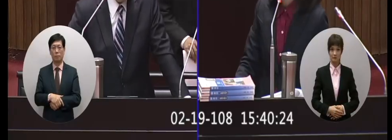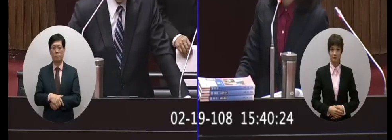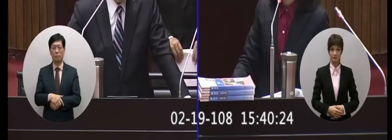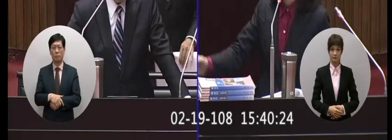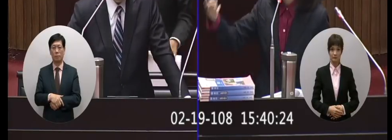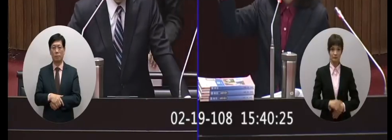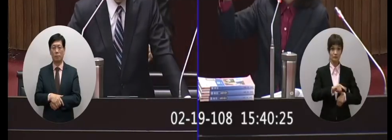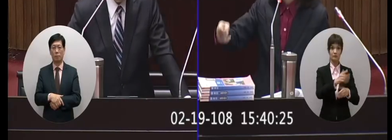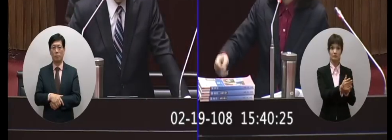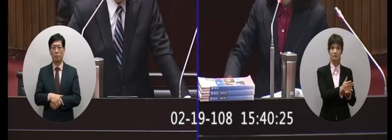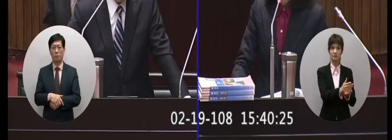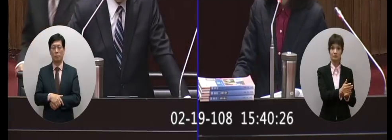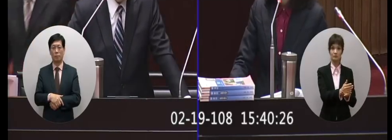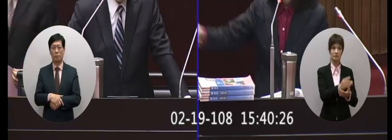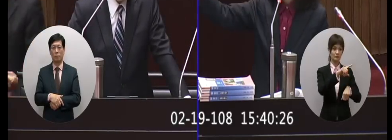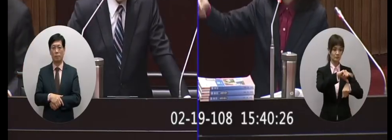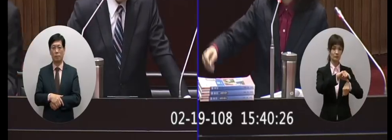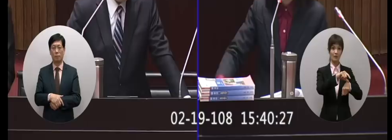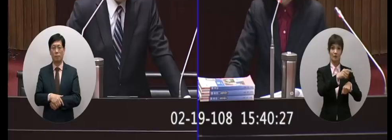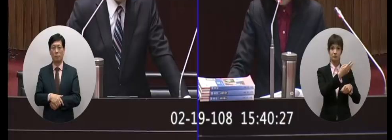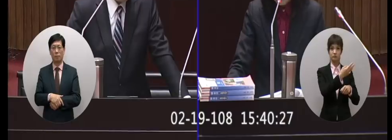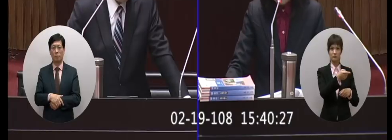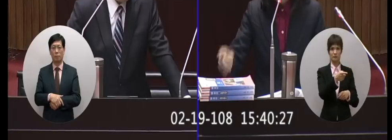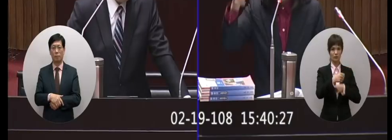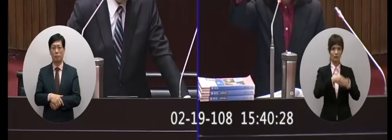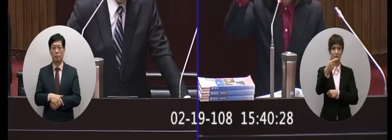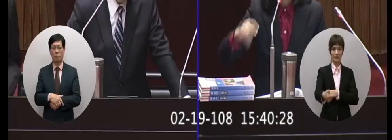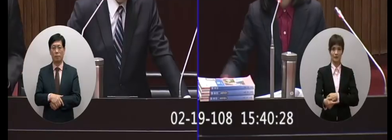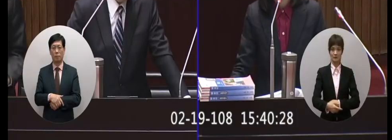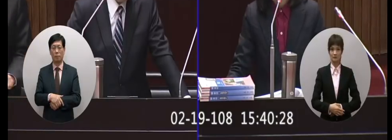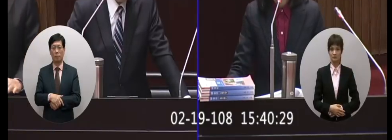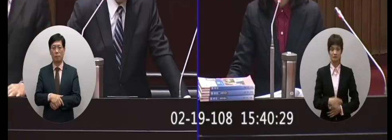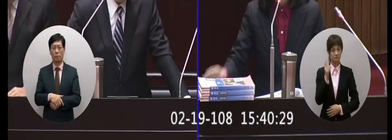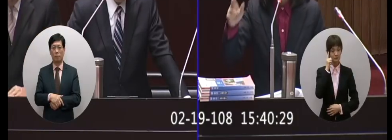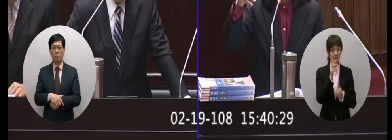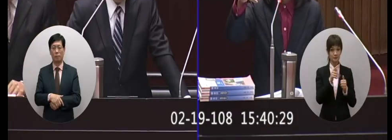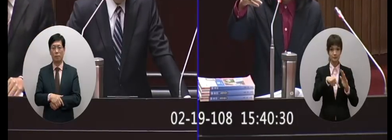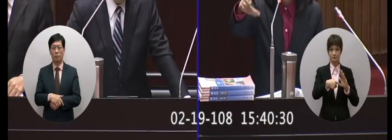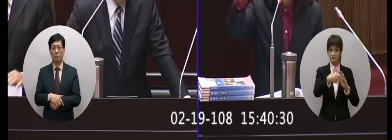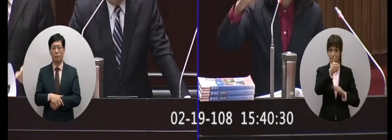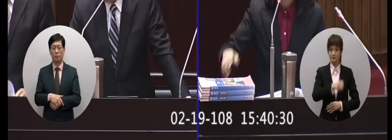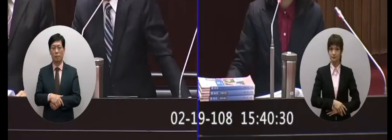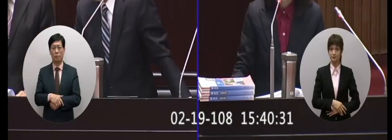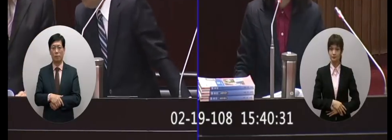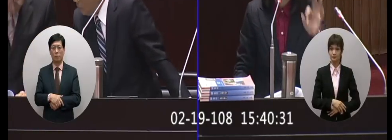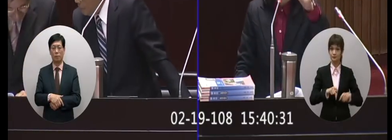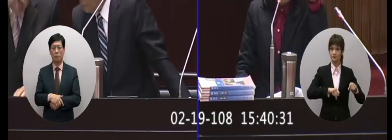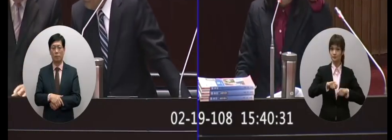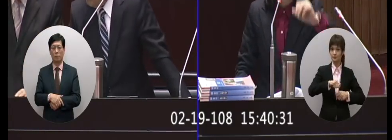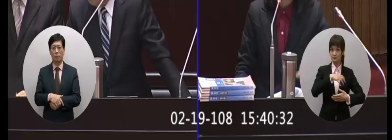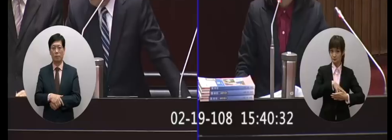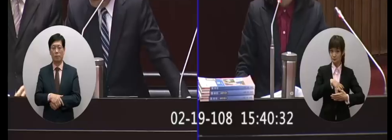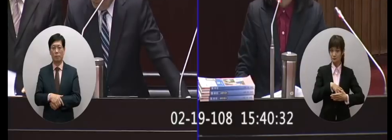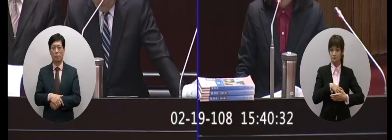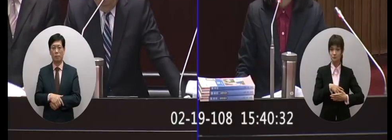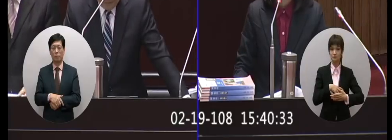先要暫停一下 繼續跑 他們動作太慢了那請問一下院長策略裡面有幾個是三